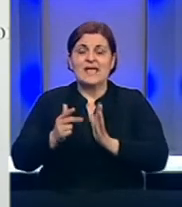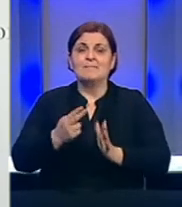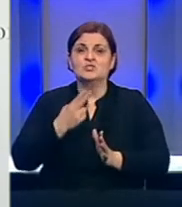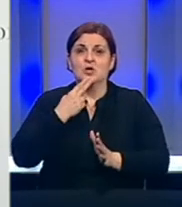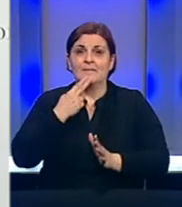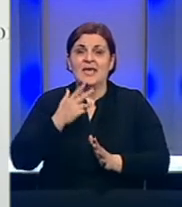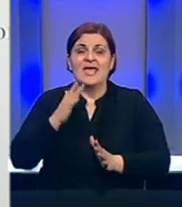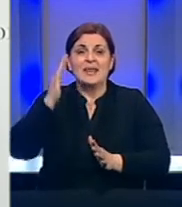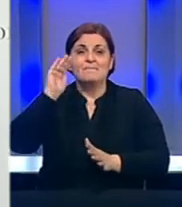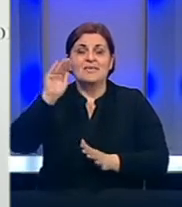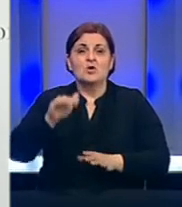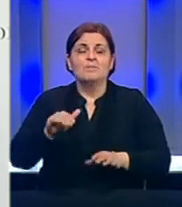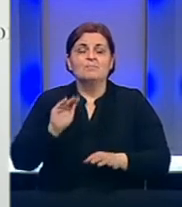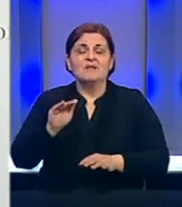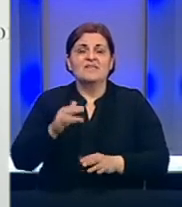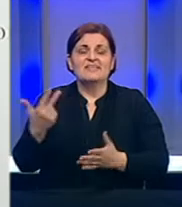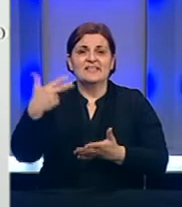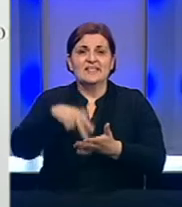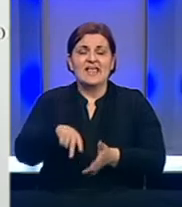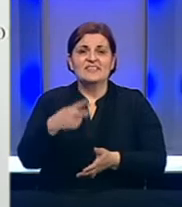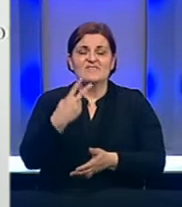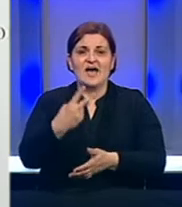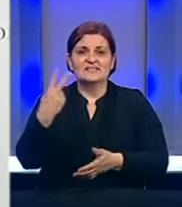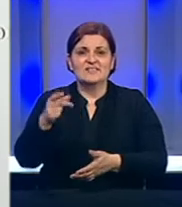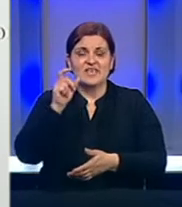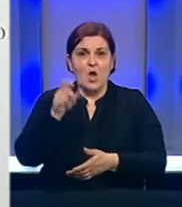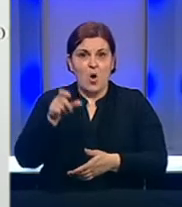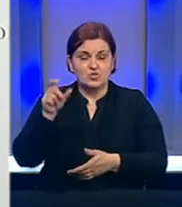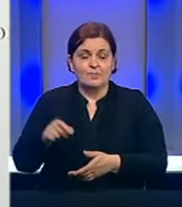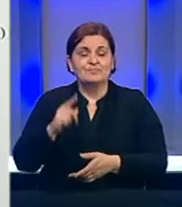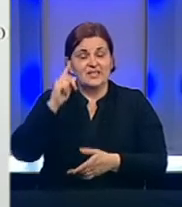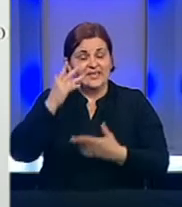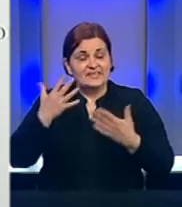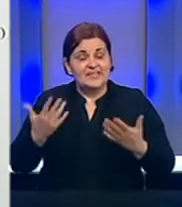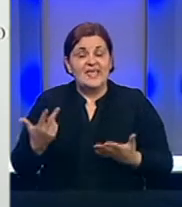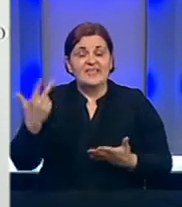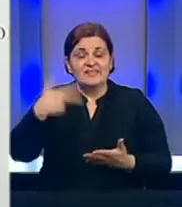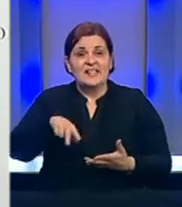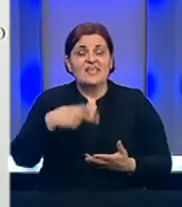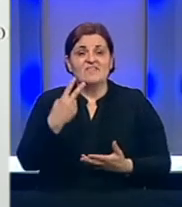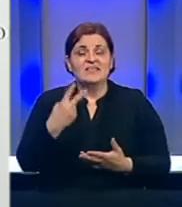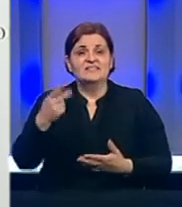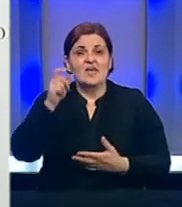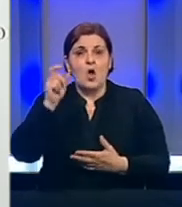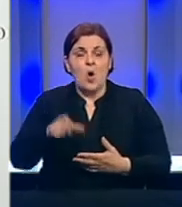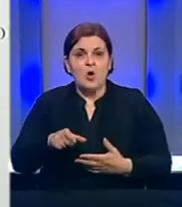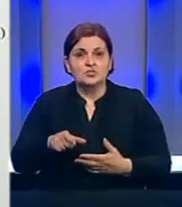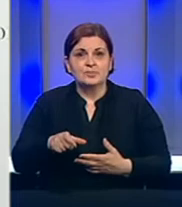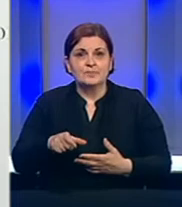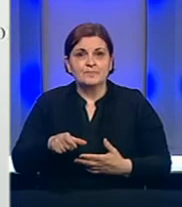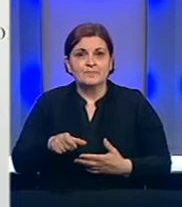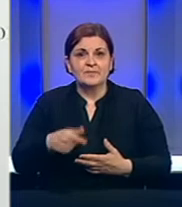na birovu se je prijavilo 3.022 osobe, što znači da je 3.022 osobe naših